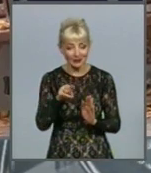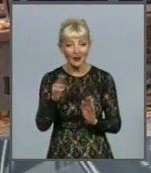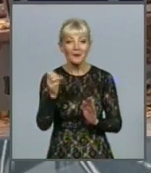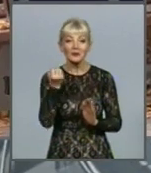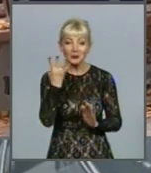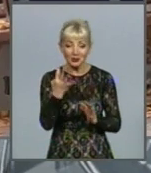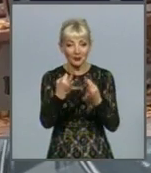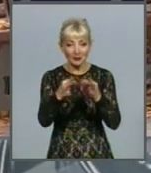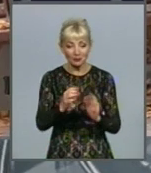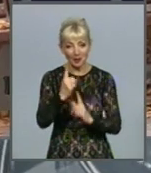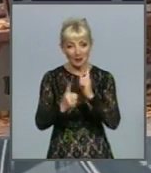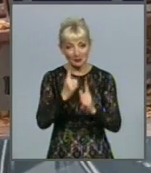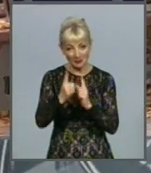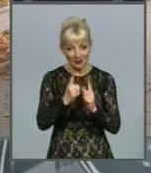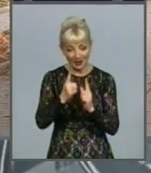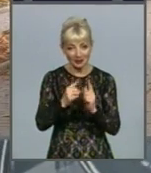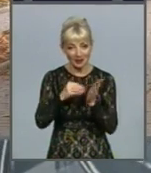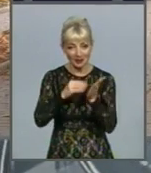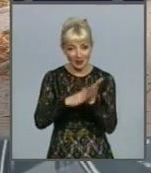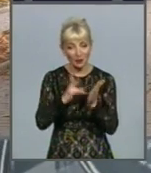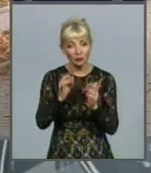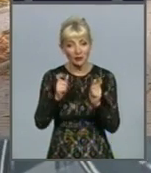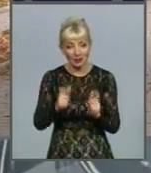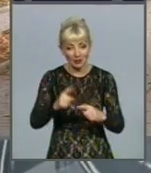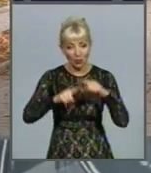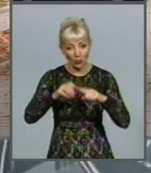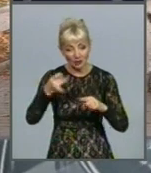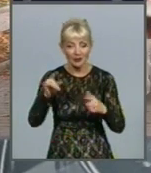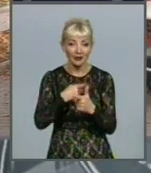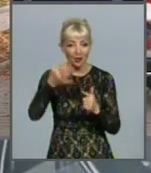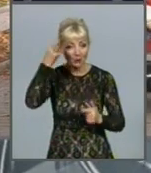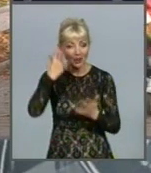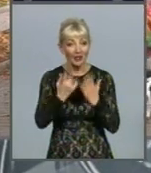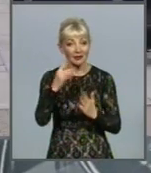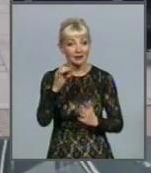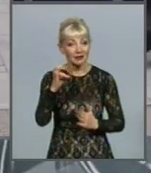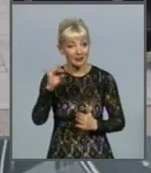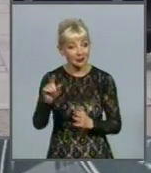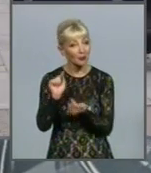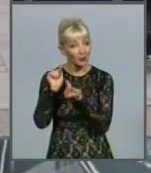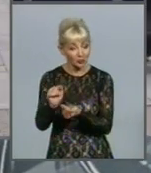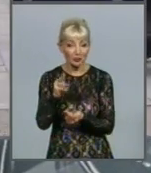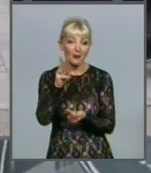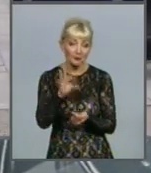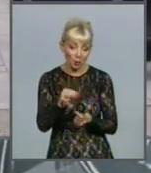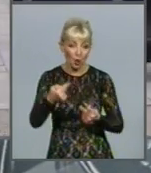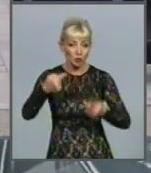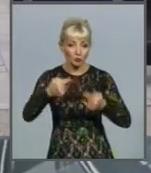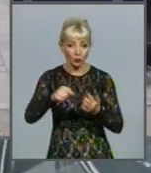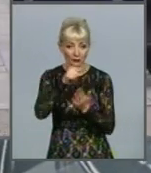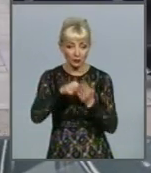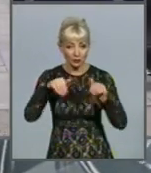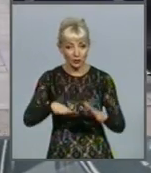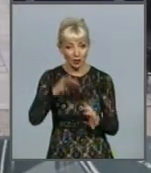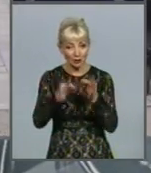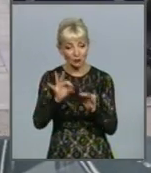-ти також дозволено міняти записи, але лише зі згоди батьків чи опікунів. Якщо один з них виступає проти, то спірне питання буде вирішувати